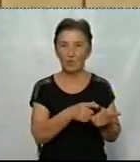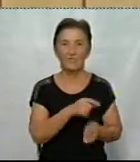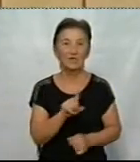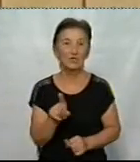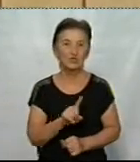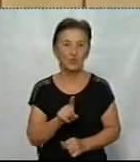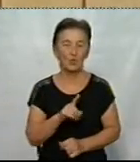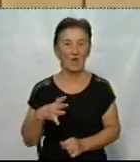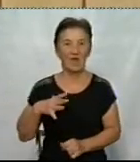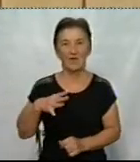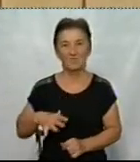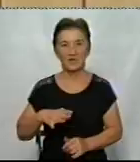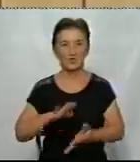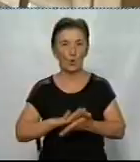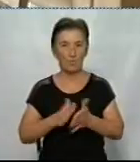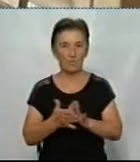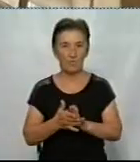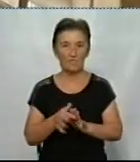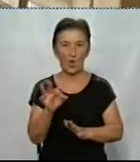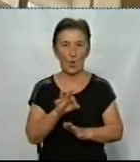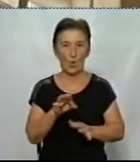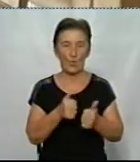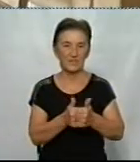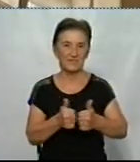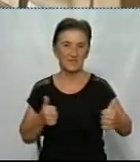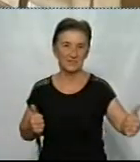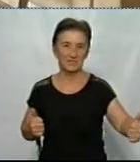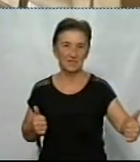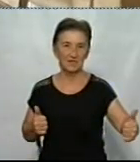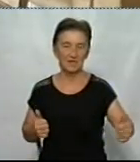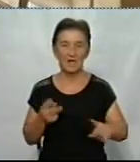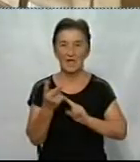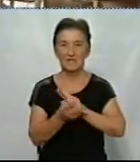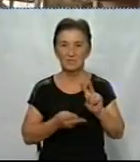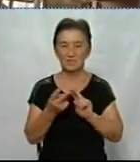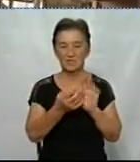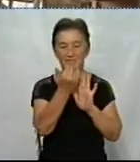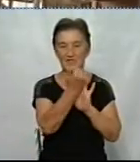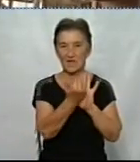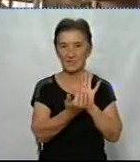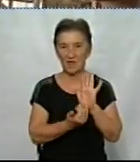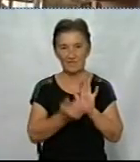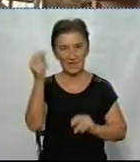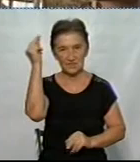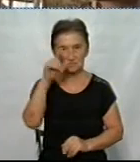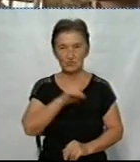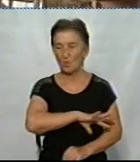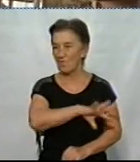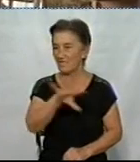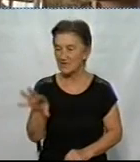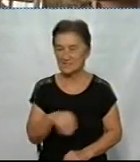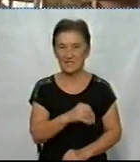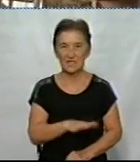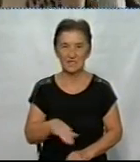витримати вимоги стосовно дистанції. Додала, з 1 вересня змінюватимуть графік навчання для вихованців, щоб усі діти змогли відвідати